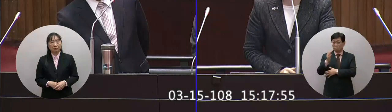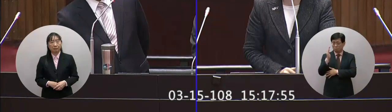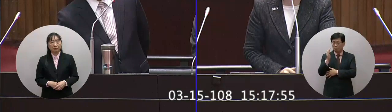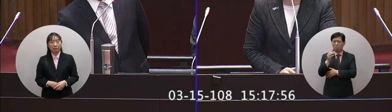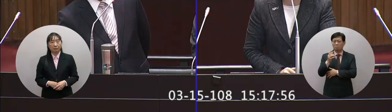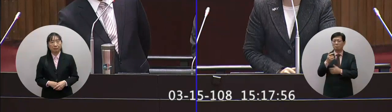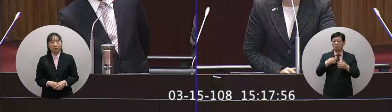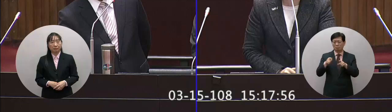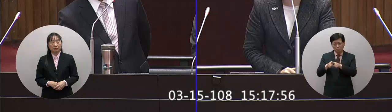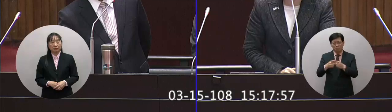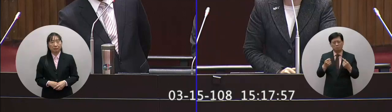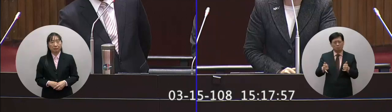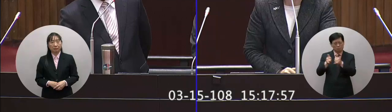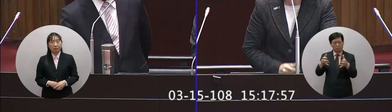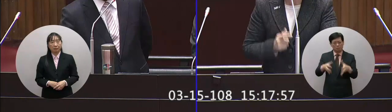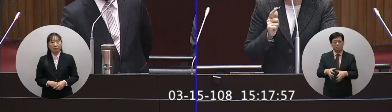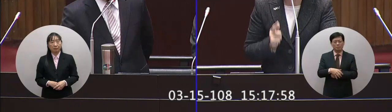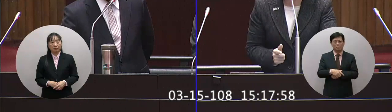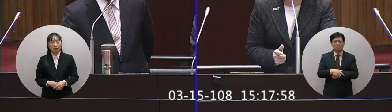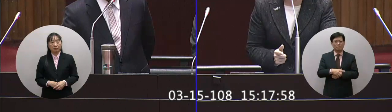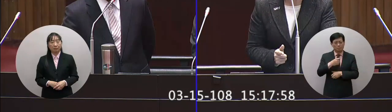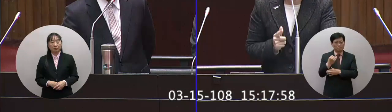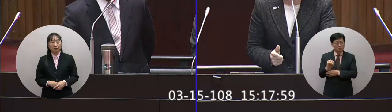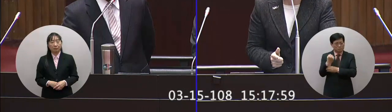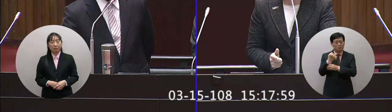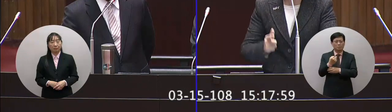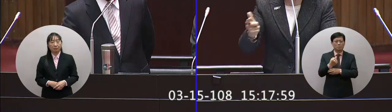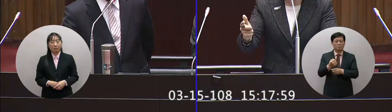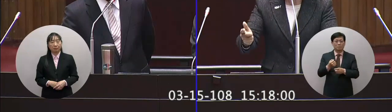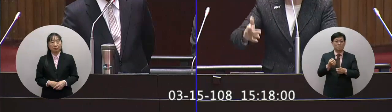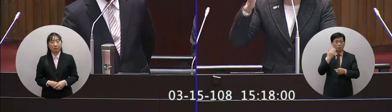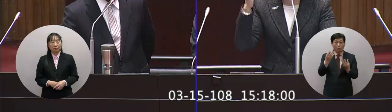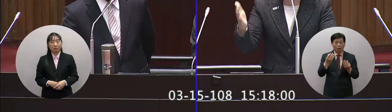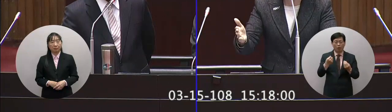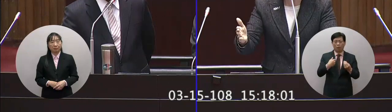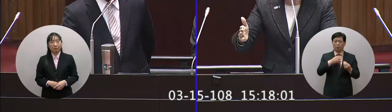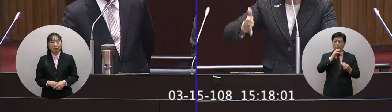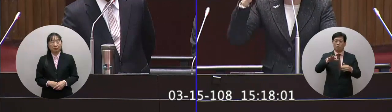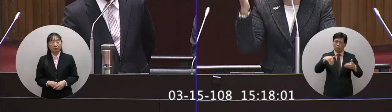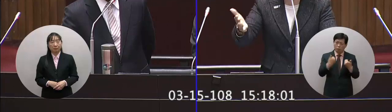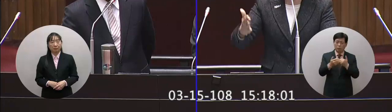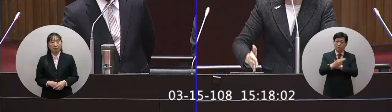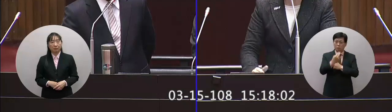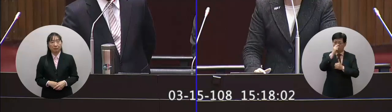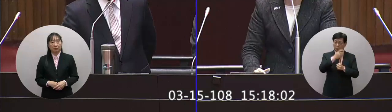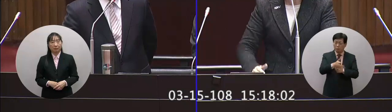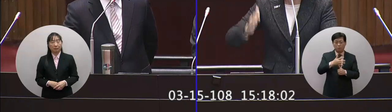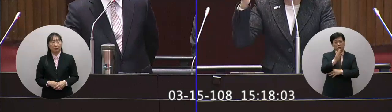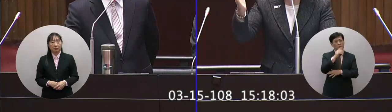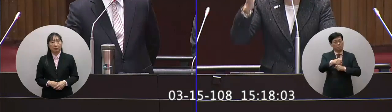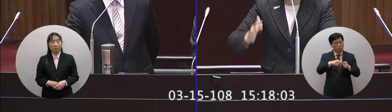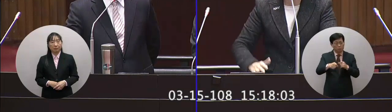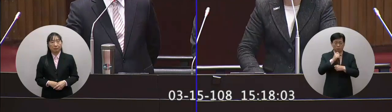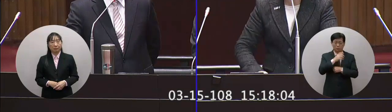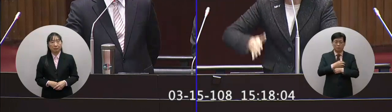應該要跟我們的百姓是站在一起的要支持不然的話你看我們反空污政府提出多少政策